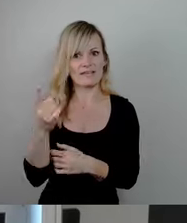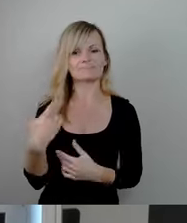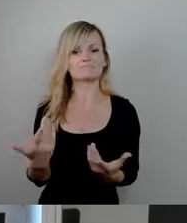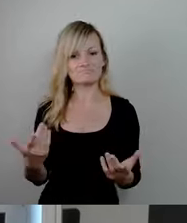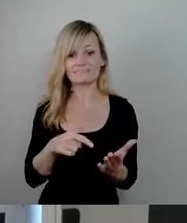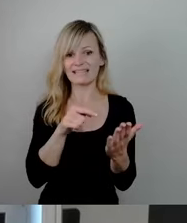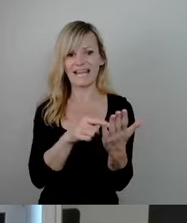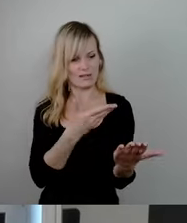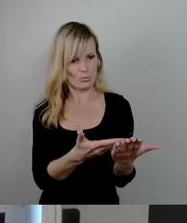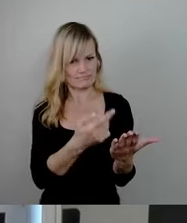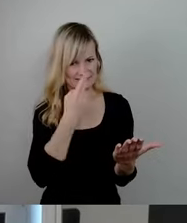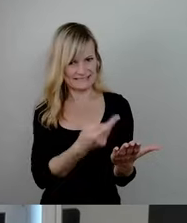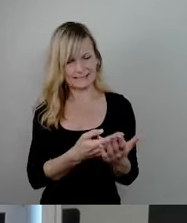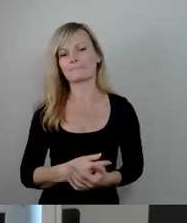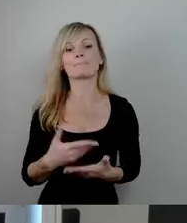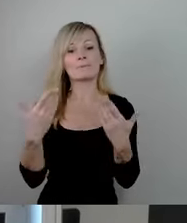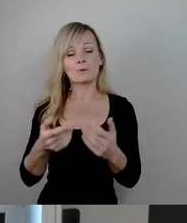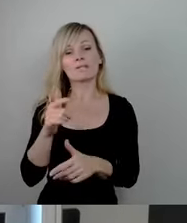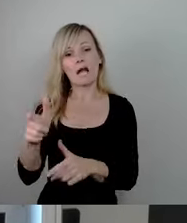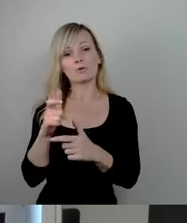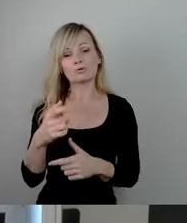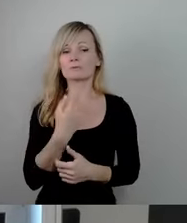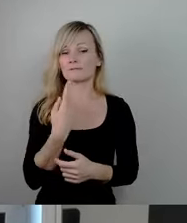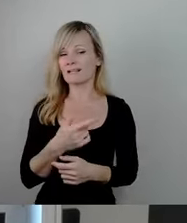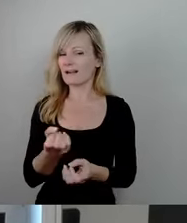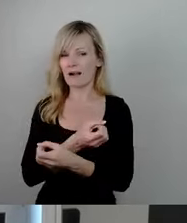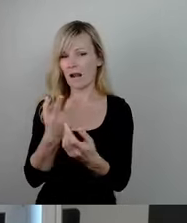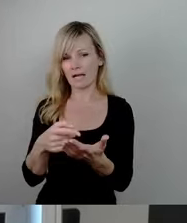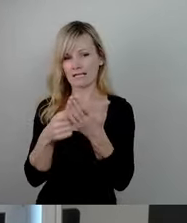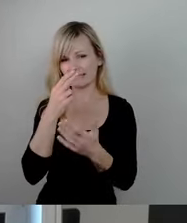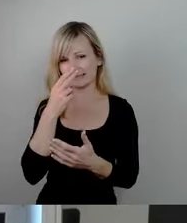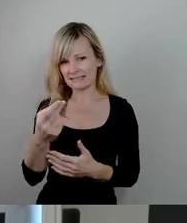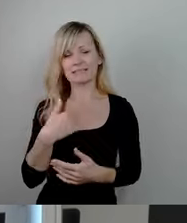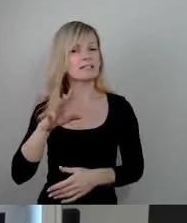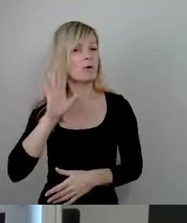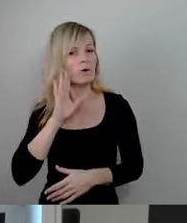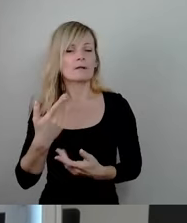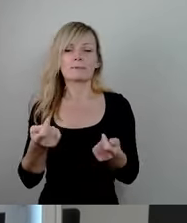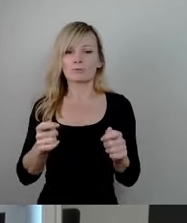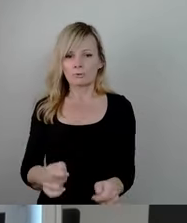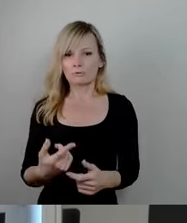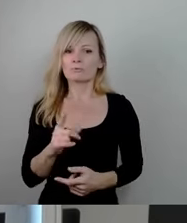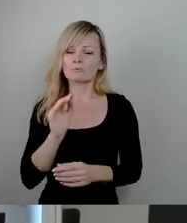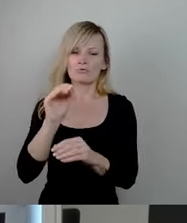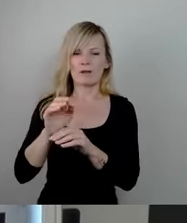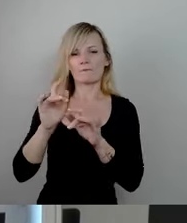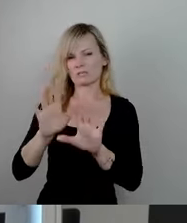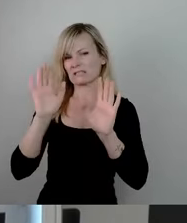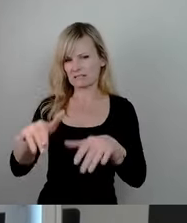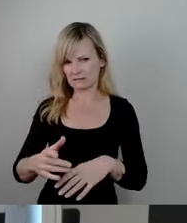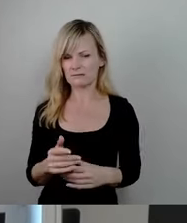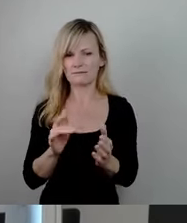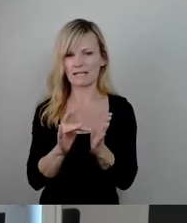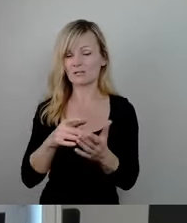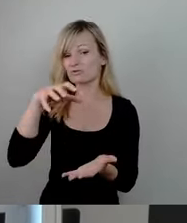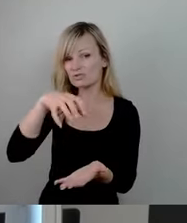sich. Und wir haben im Ausschuss eindeutig gesehen und gehört, dass der Beschluss im Grunde auch überflüssig ist, weil die Stadt